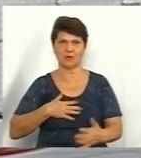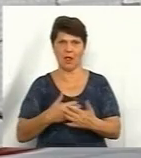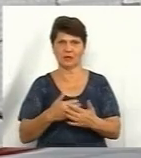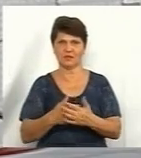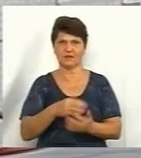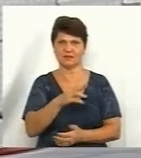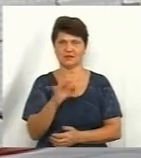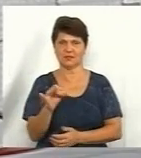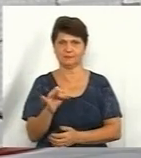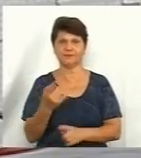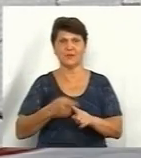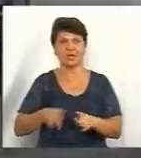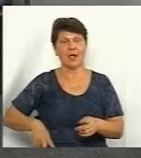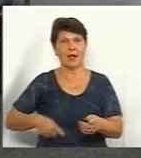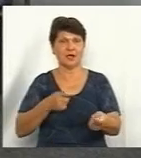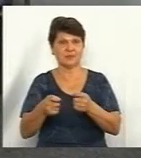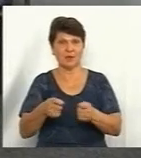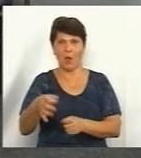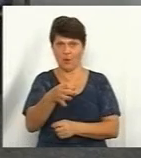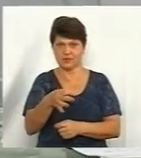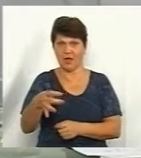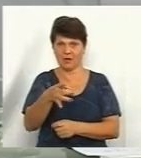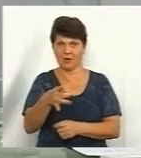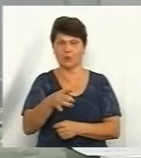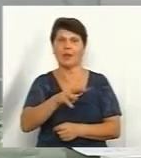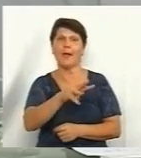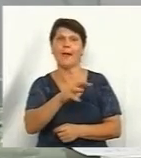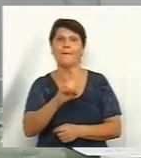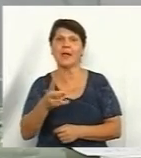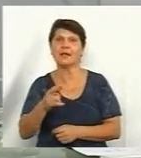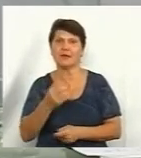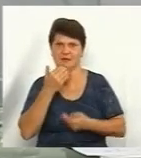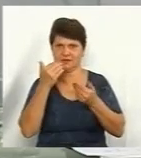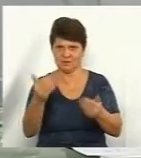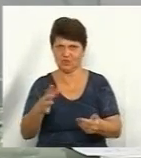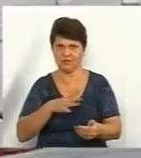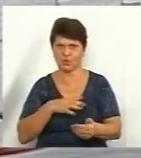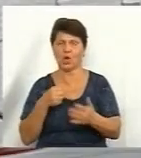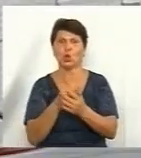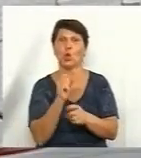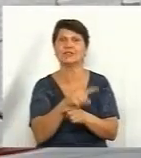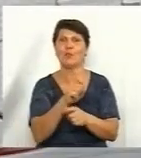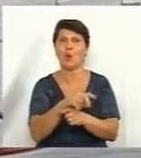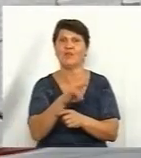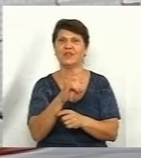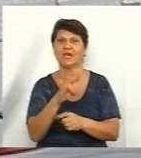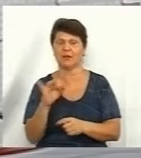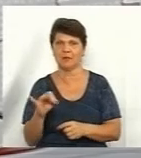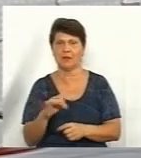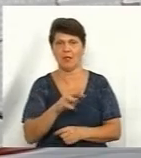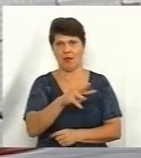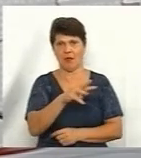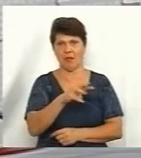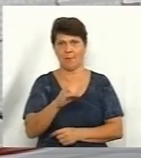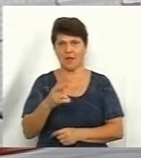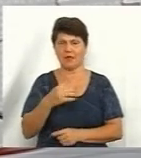щоб продовжувати. Це адміністрація обласна і районна. В мерію ви зверталися до замовників будівництва? Мерію ми зверталися в